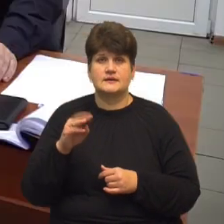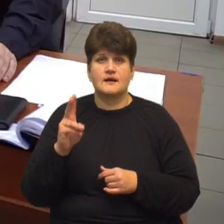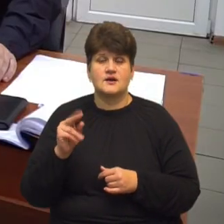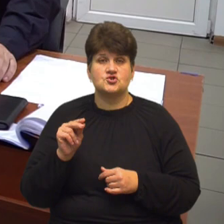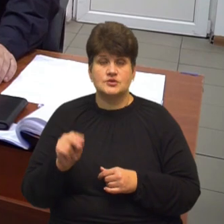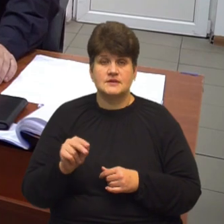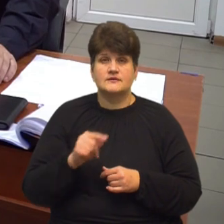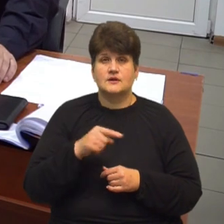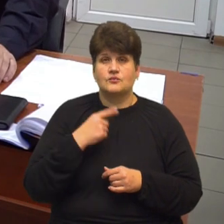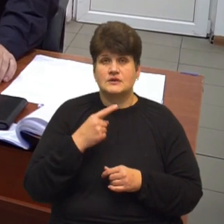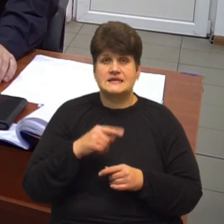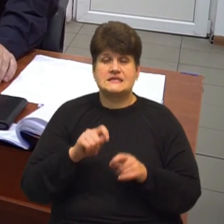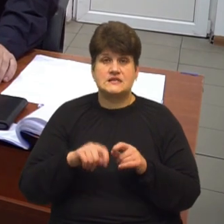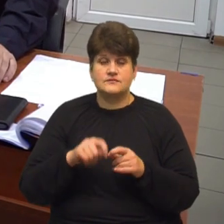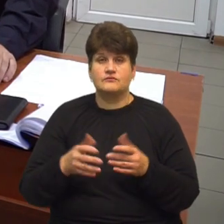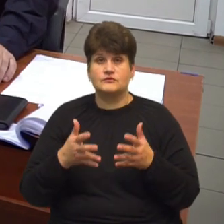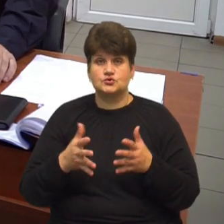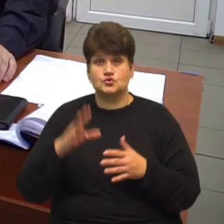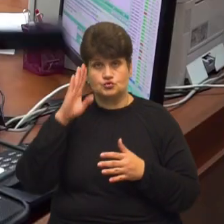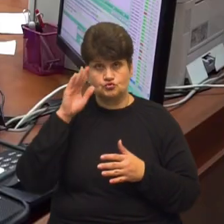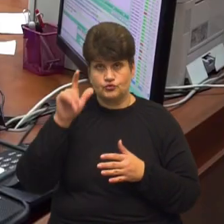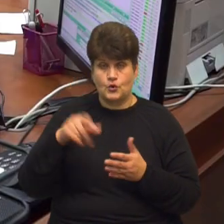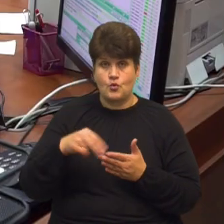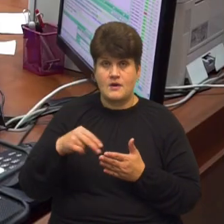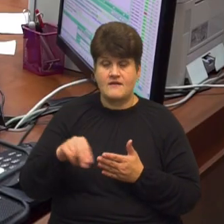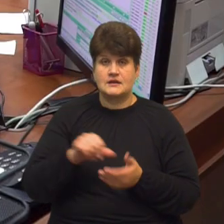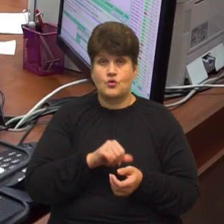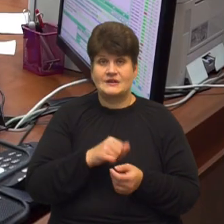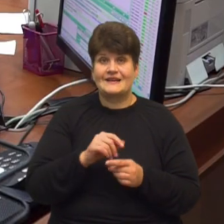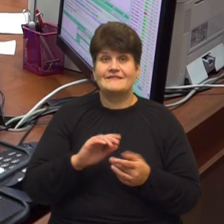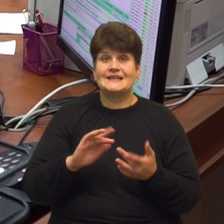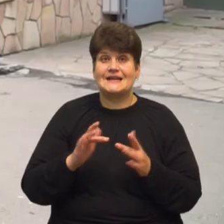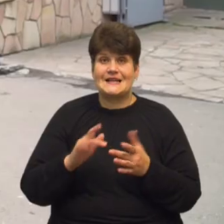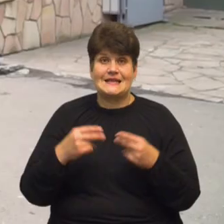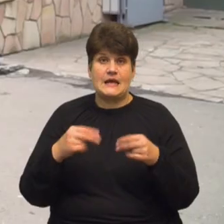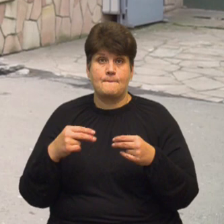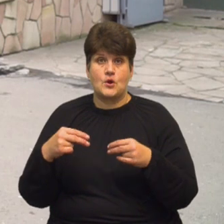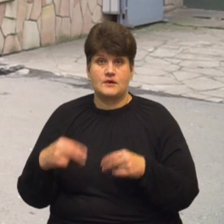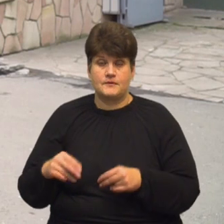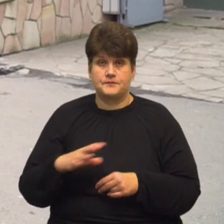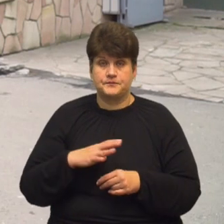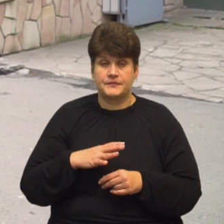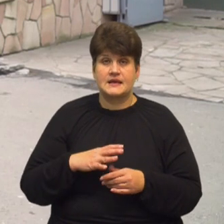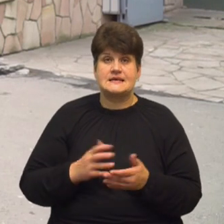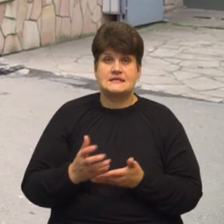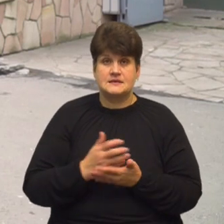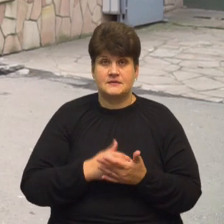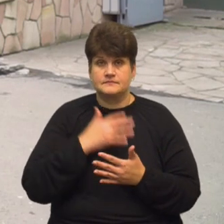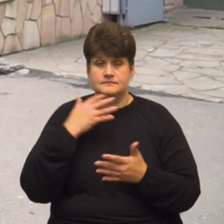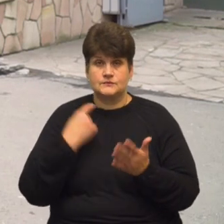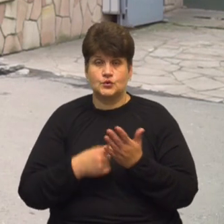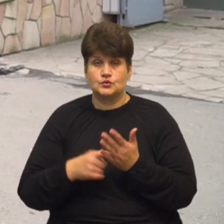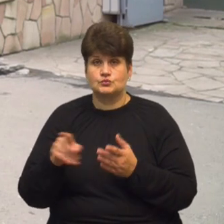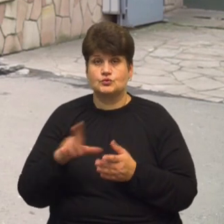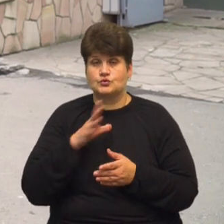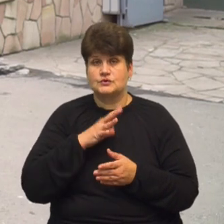словами, слідчі встановили, що чоловік купував наркотики в інтернеті і продавав їх. Зібравши достатню кількість доказів, йому було